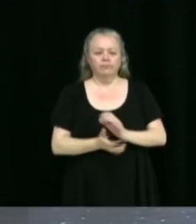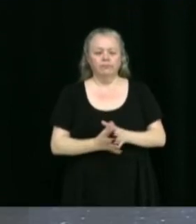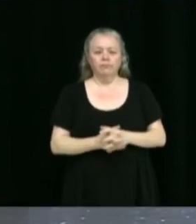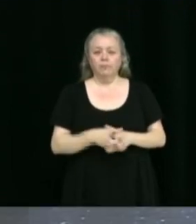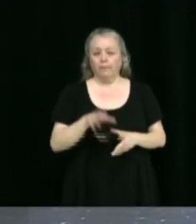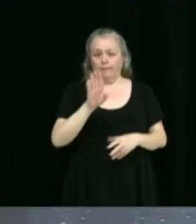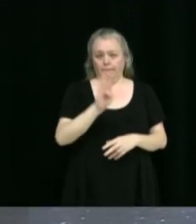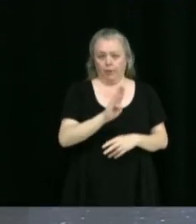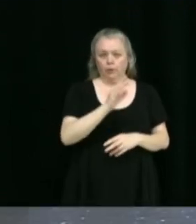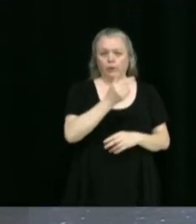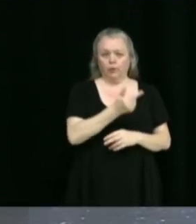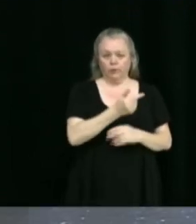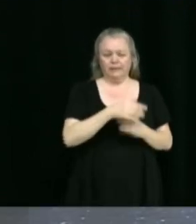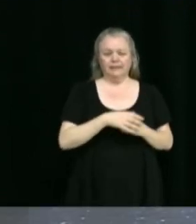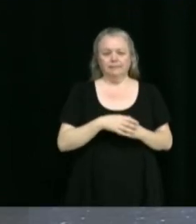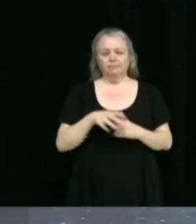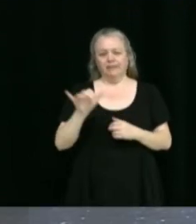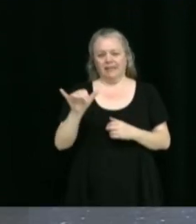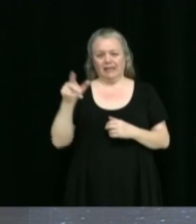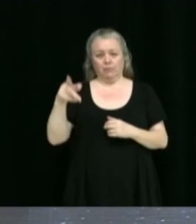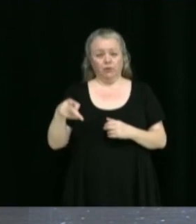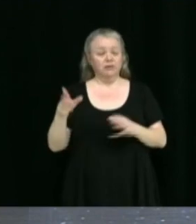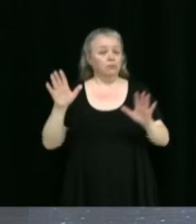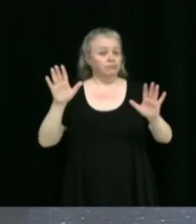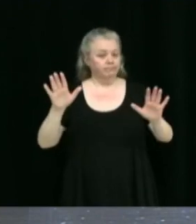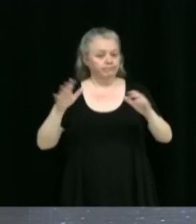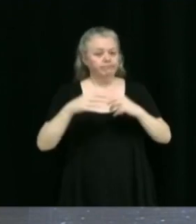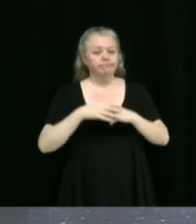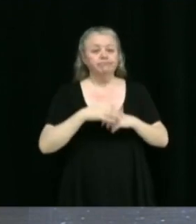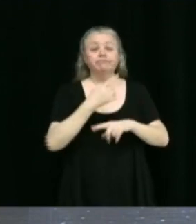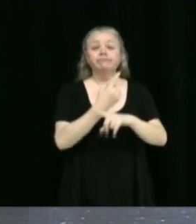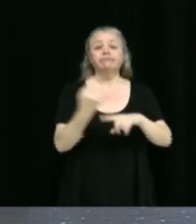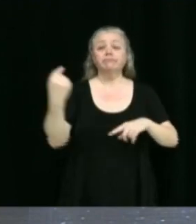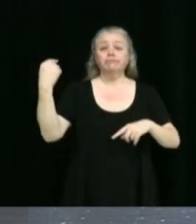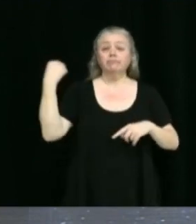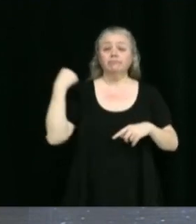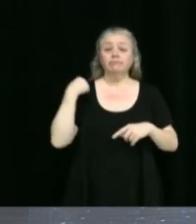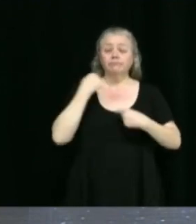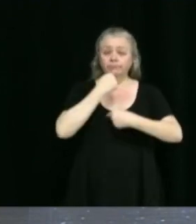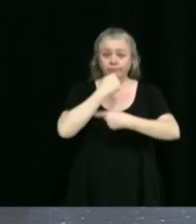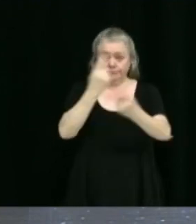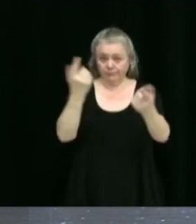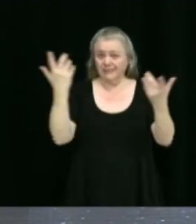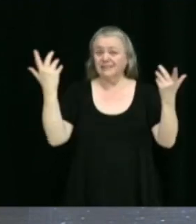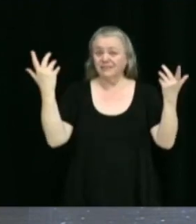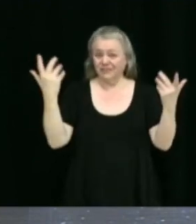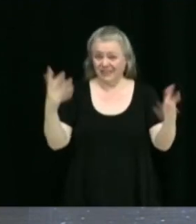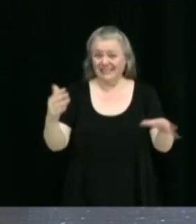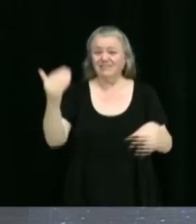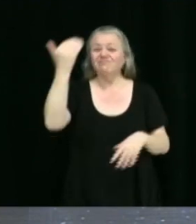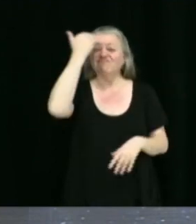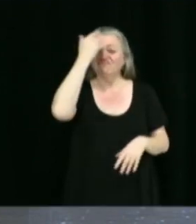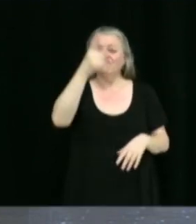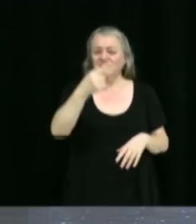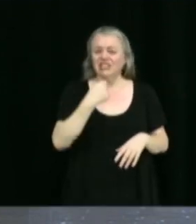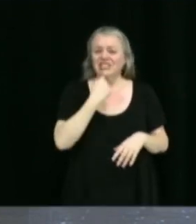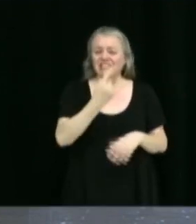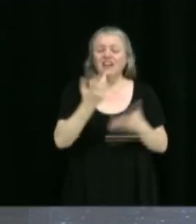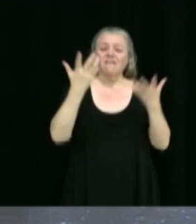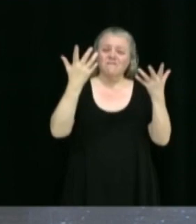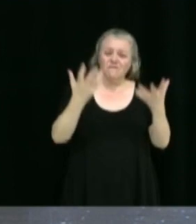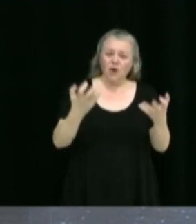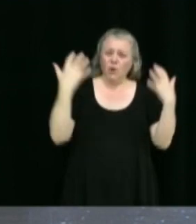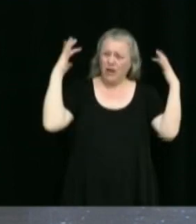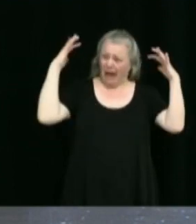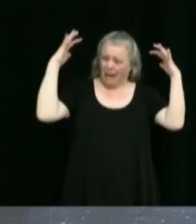Benoît Gauthier, Yannick Poisson. Donc, faisant suite à notre annonce de la semaine dernière visant à augmenter la canopée sur le territoire de